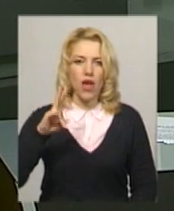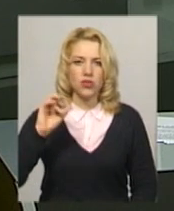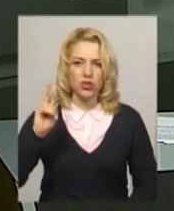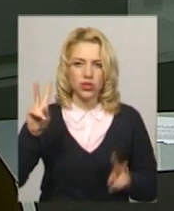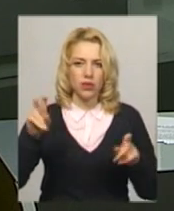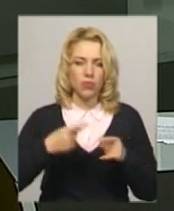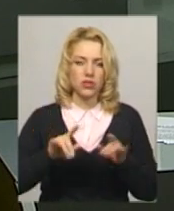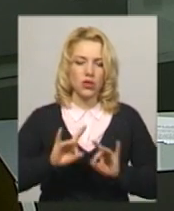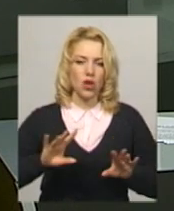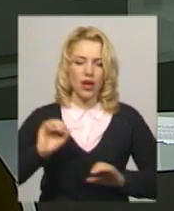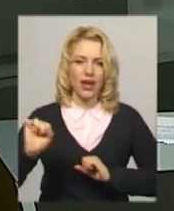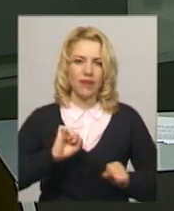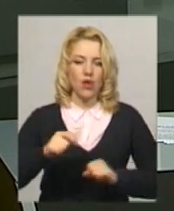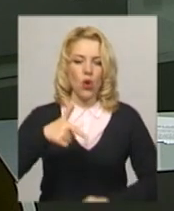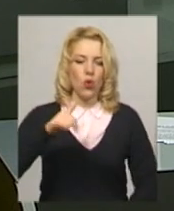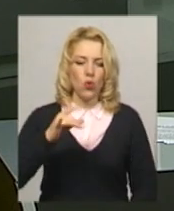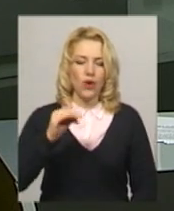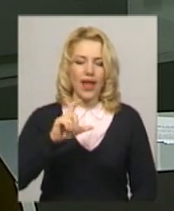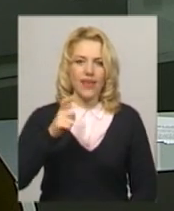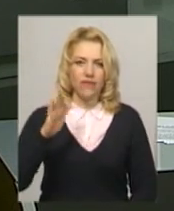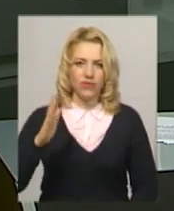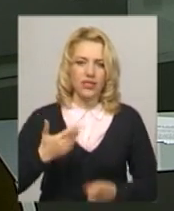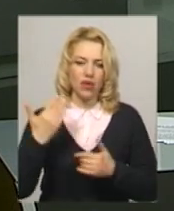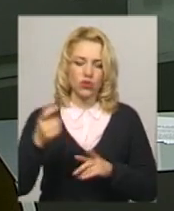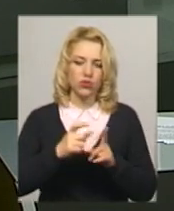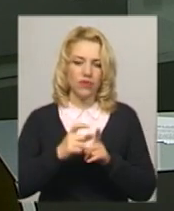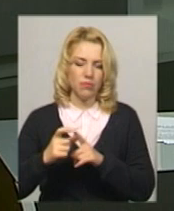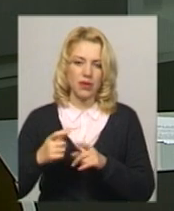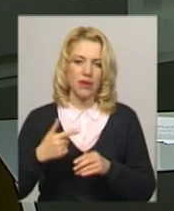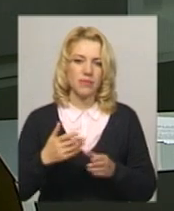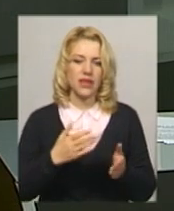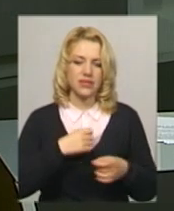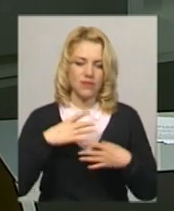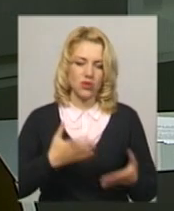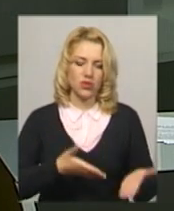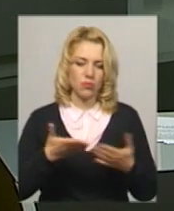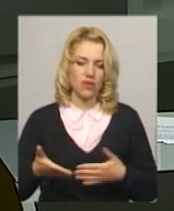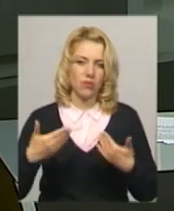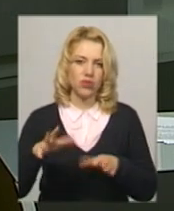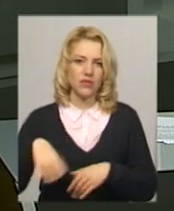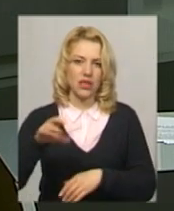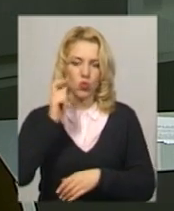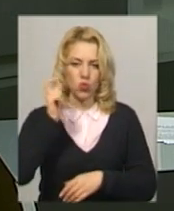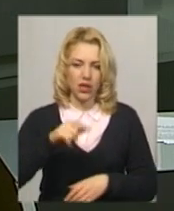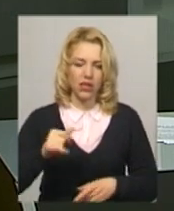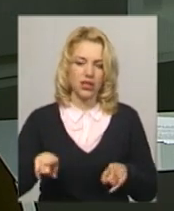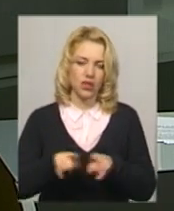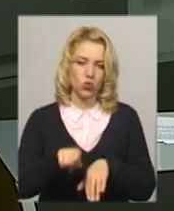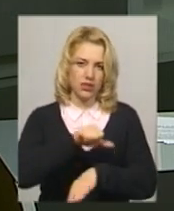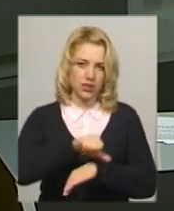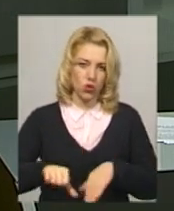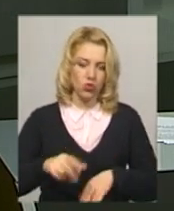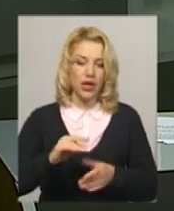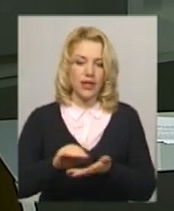керівник Іван Гуреїв. За його словами, на свято запросили випускників з усієї України, а також з-за кордону.